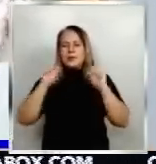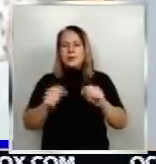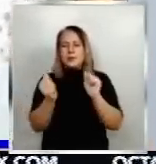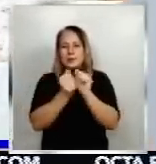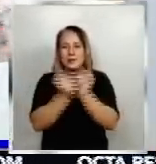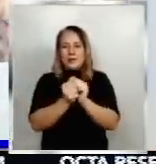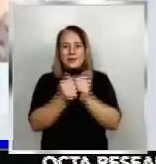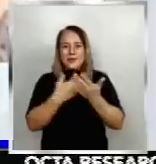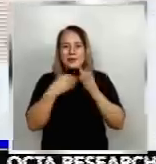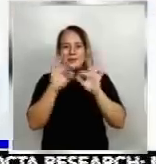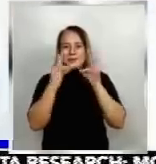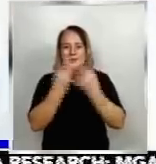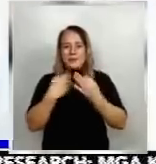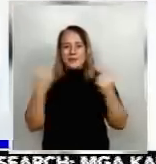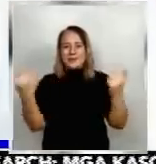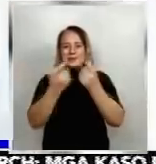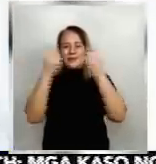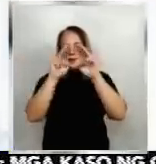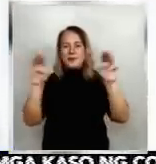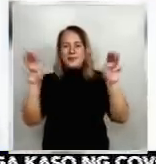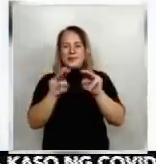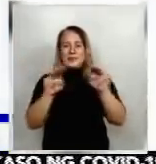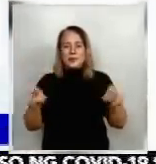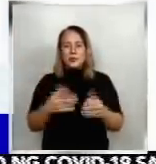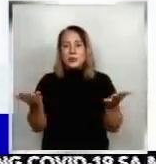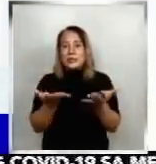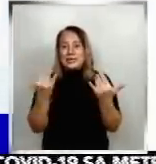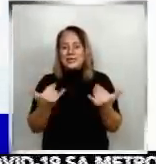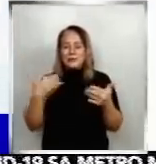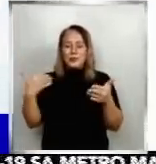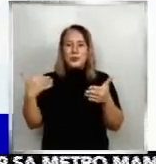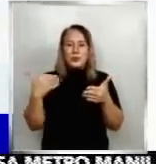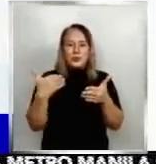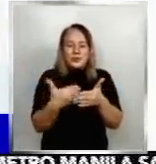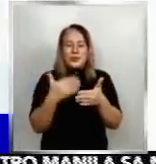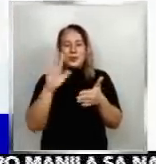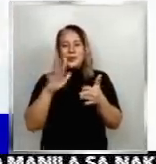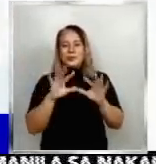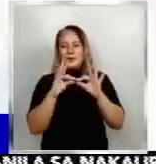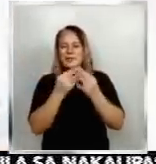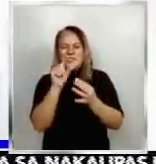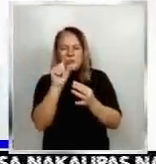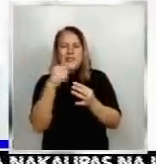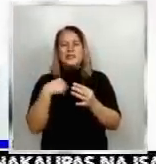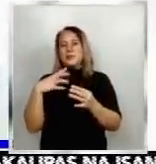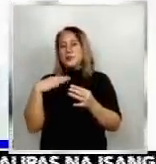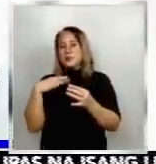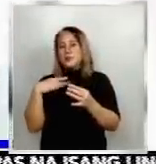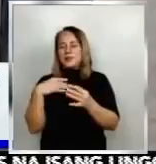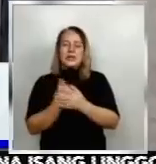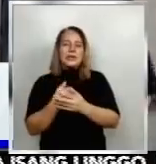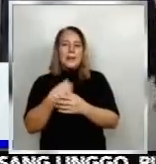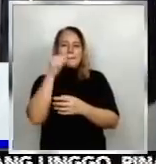para ipagdiwang ang Pasko. Nandito ka na, alam mo, malapit na na yung pamilya mo. Ako magapang tingin tayo na lang. Nakapag-peace nga ng ilang